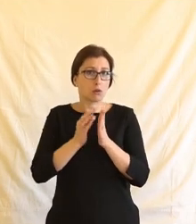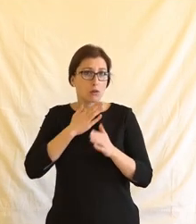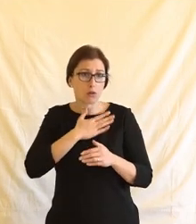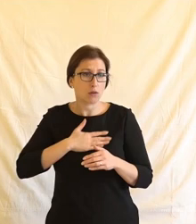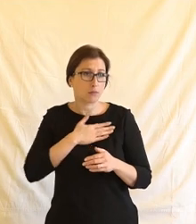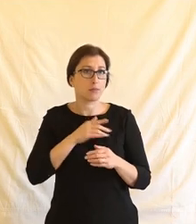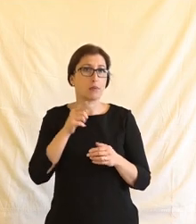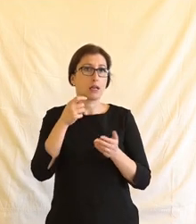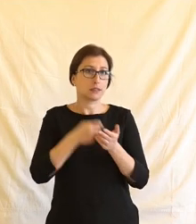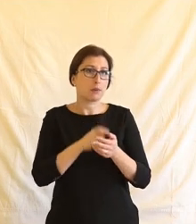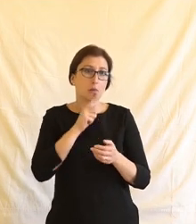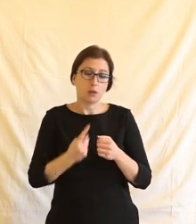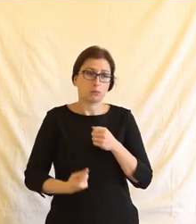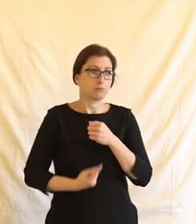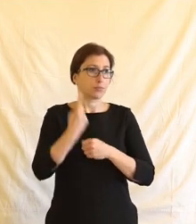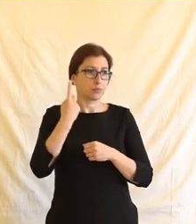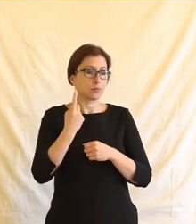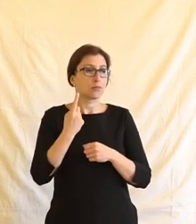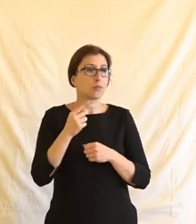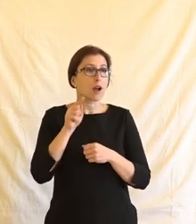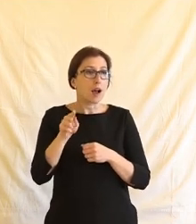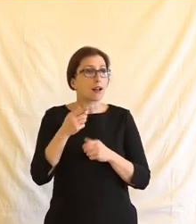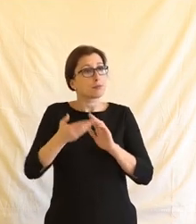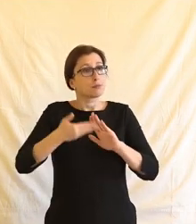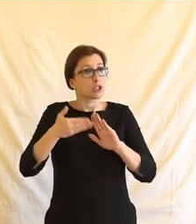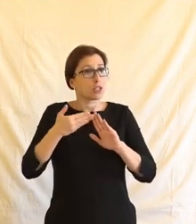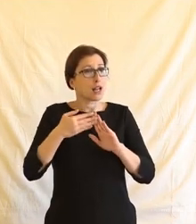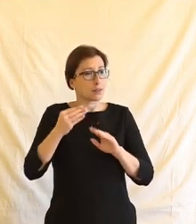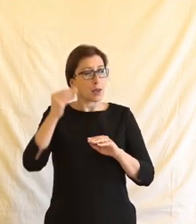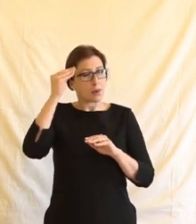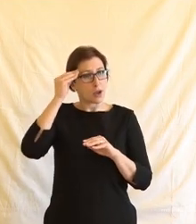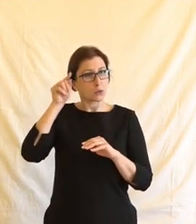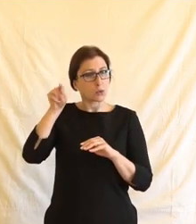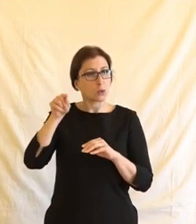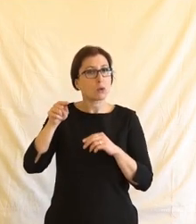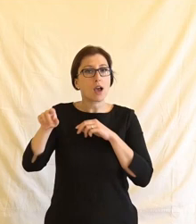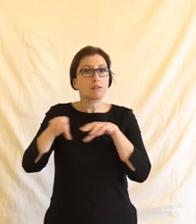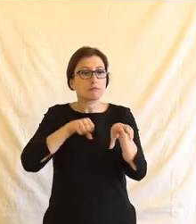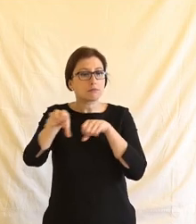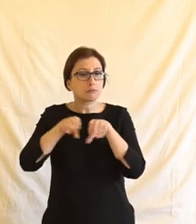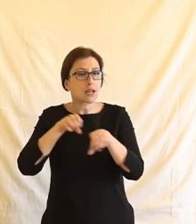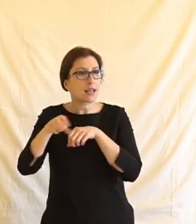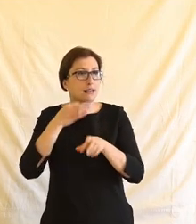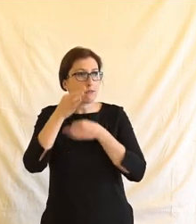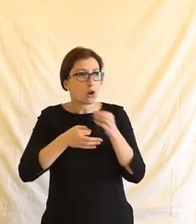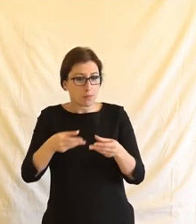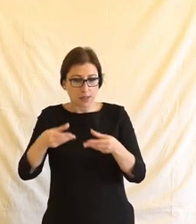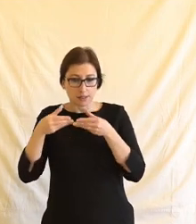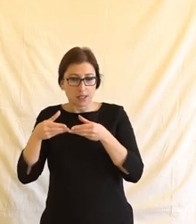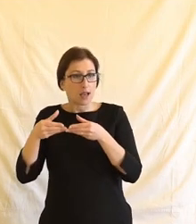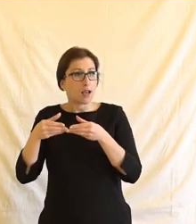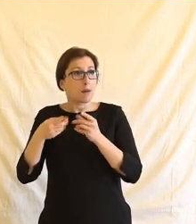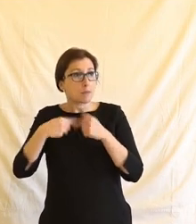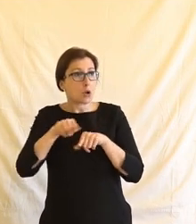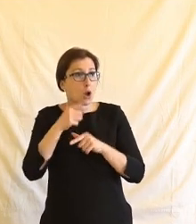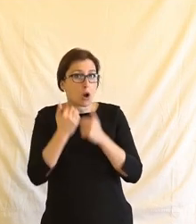opravdu extrémní, nicméně je to takový příklad toho, jak skutečně data schromážděná původně k úplně jiným účelům, k